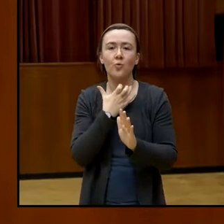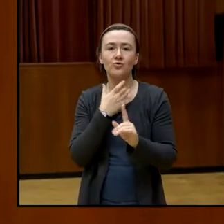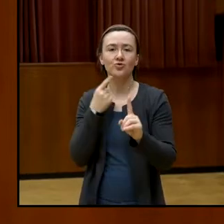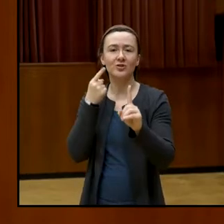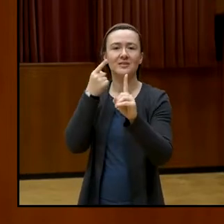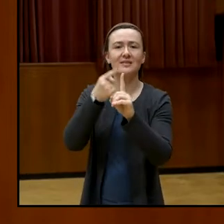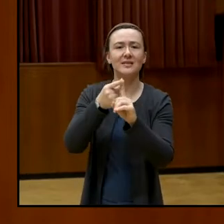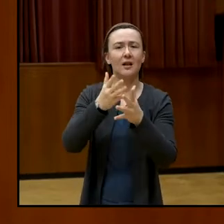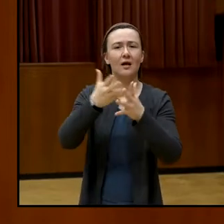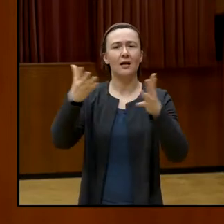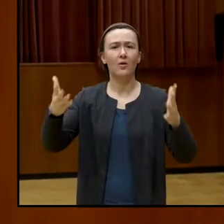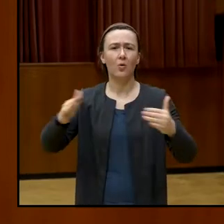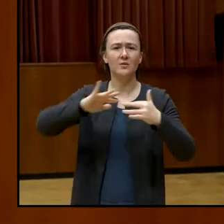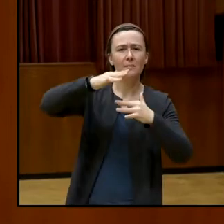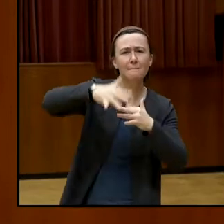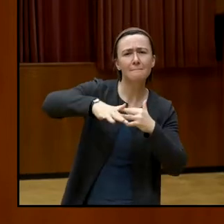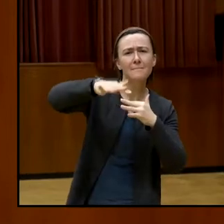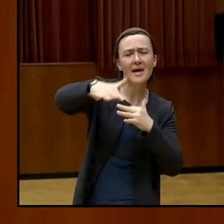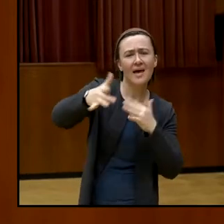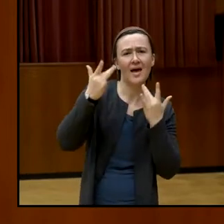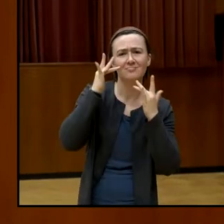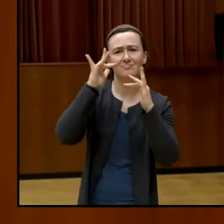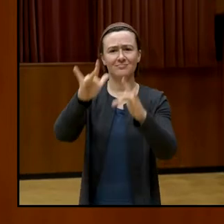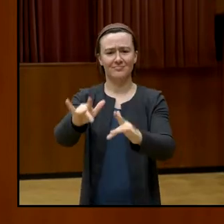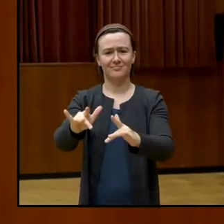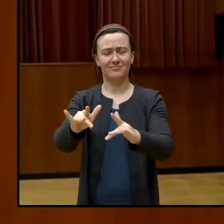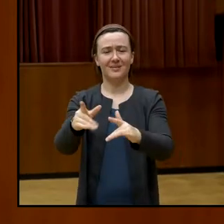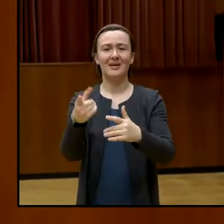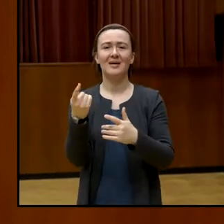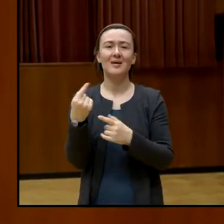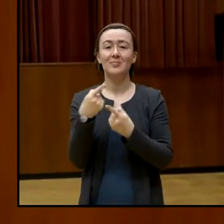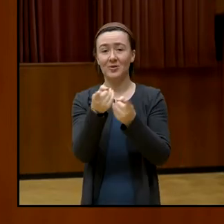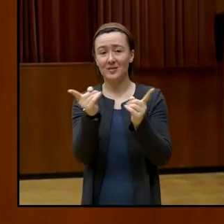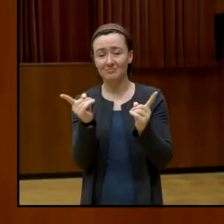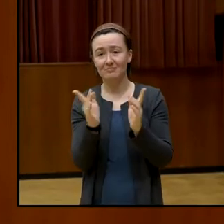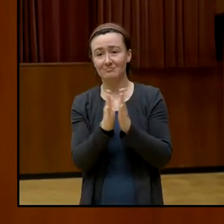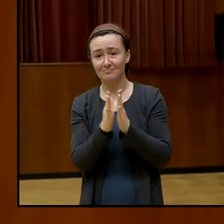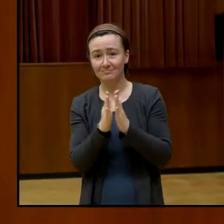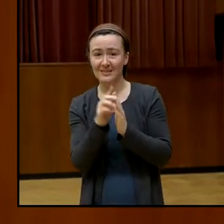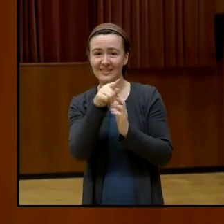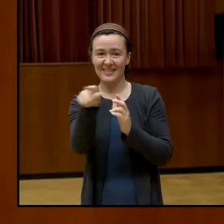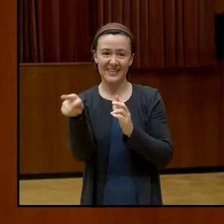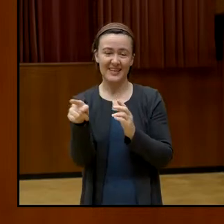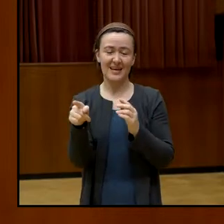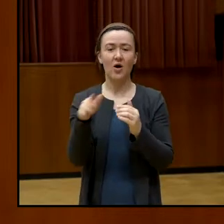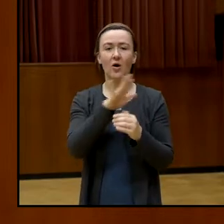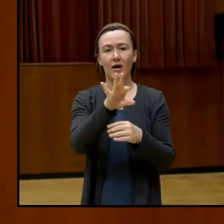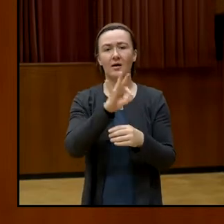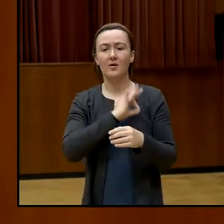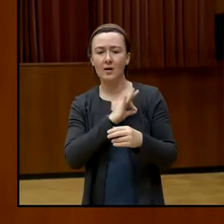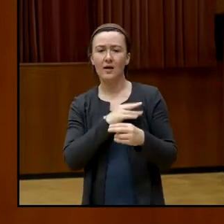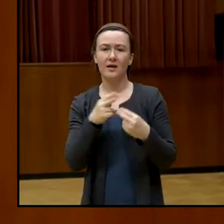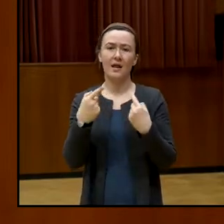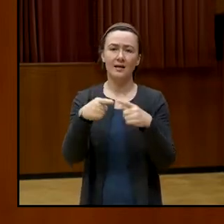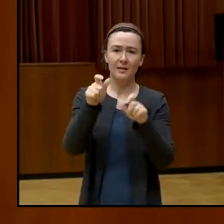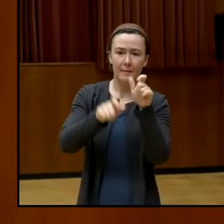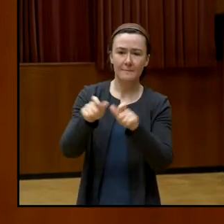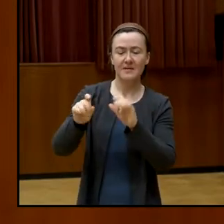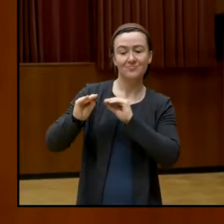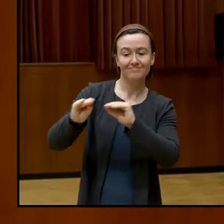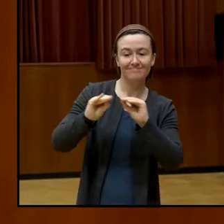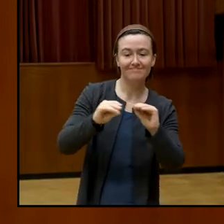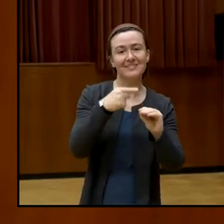Lehren sie den Mitmenschen, die Sehnsucht und die solidarische Gesellschaft wird von selber passieren.